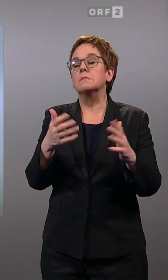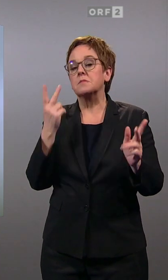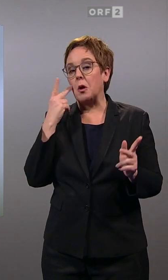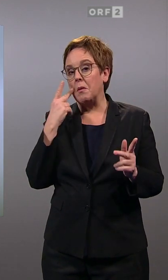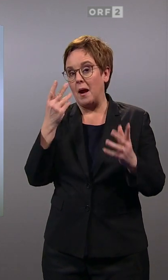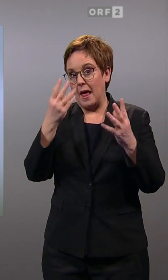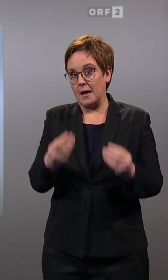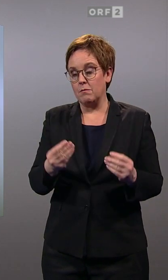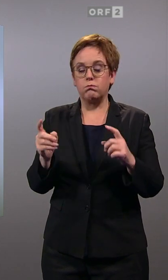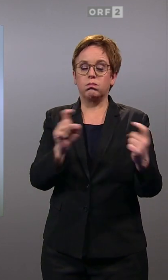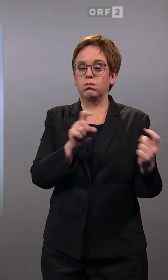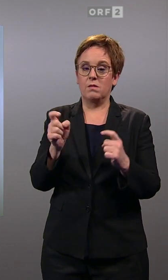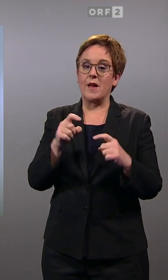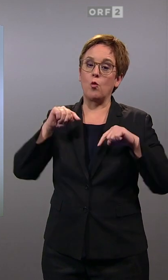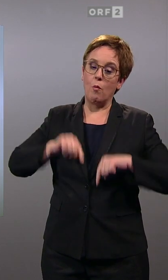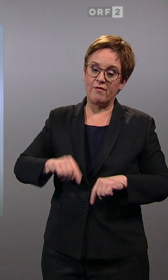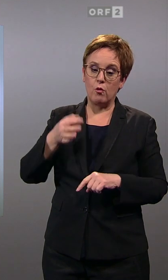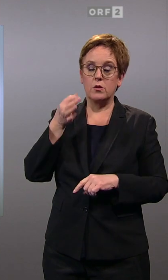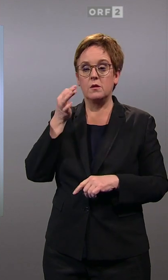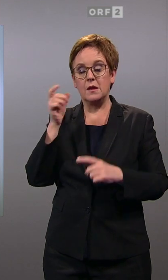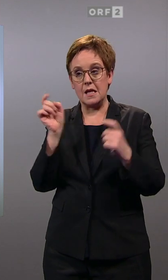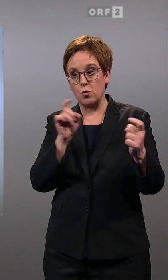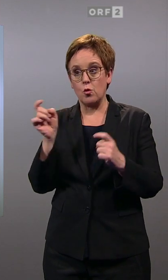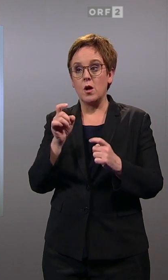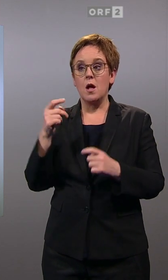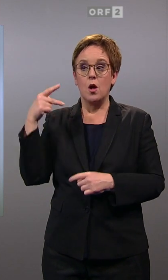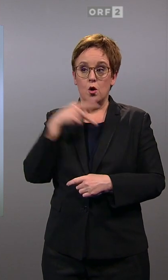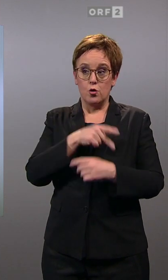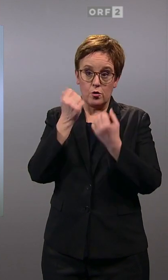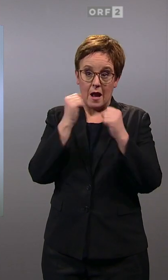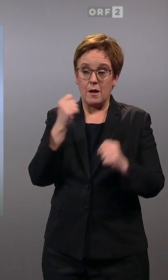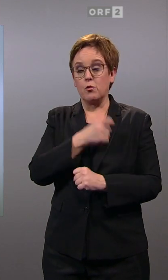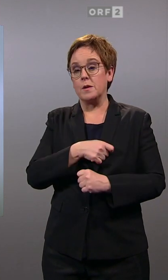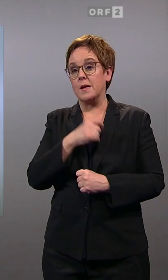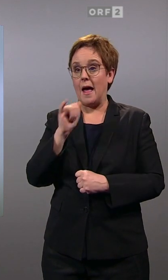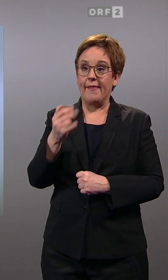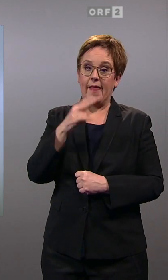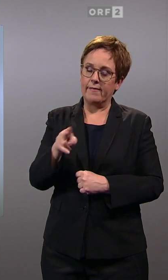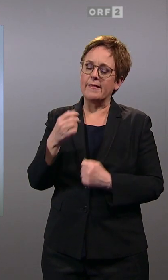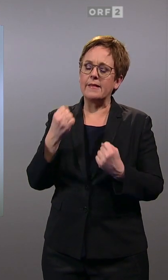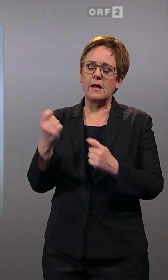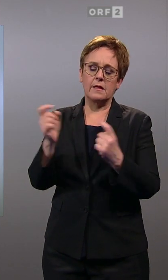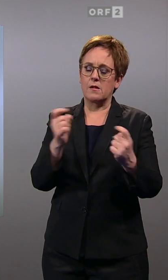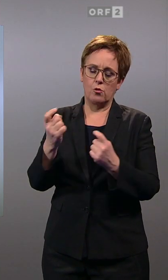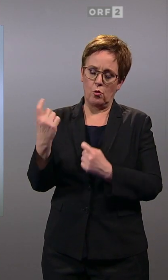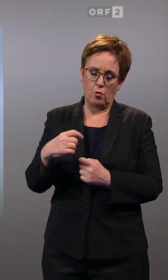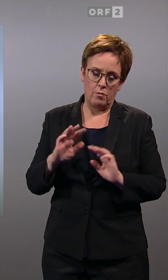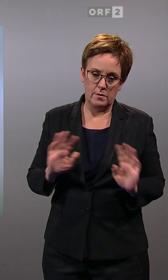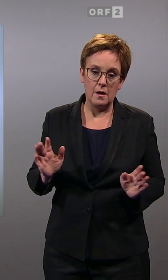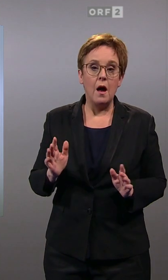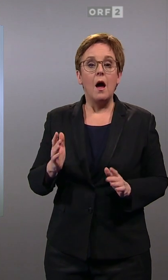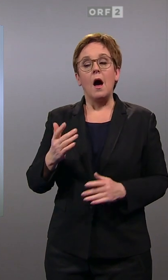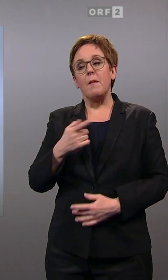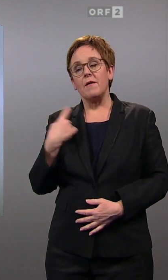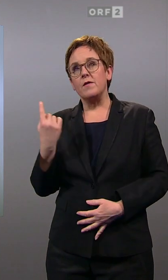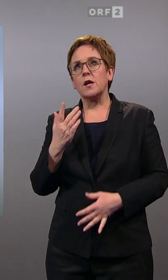Rund um die Obfrau-Frage, Obmann-Frage in der Sozialdemokratischen Partei. Das wird dann wieder einige Zeit dauern. Aber die Erfahrung